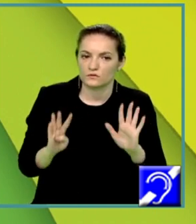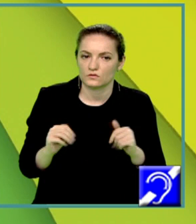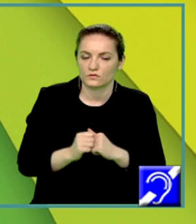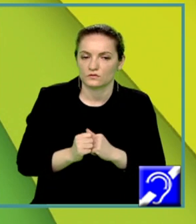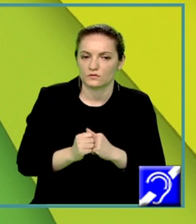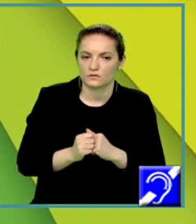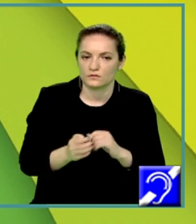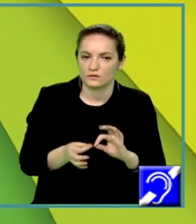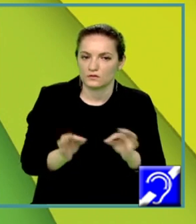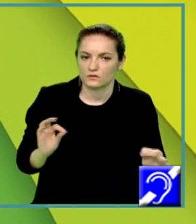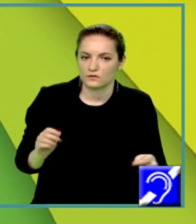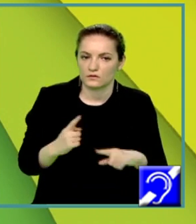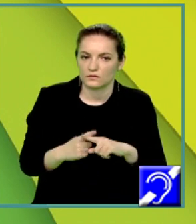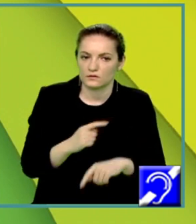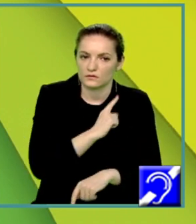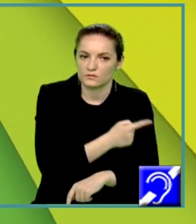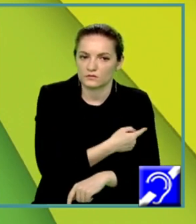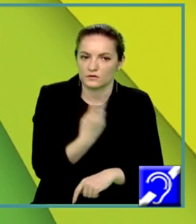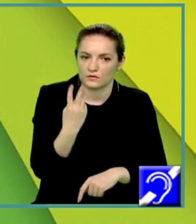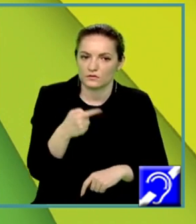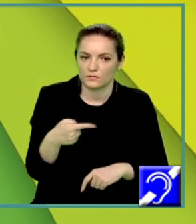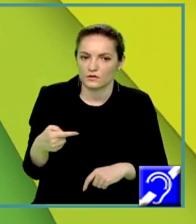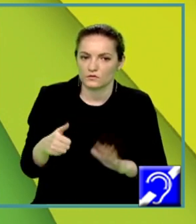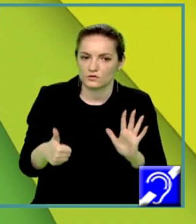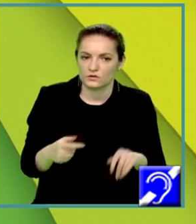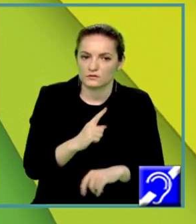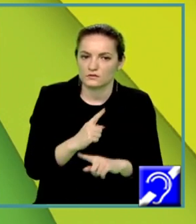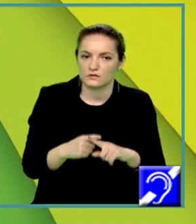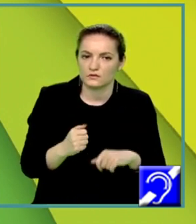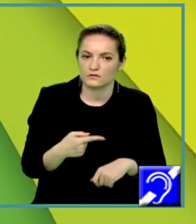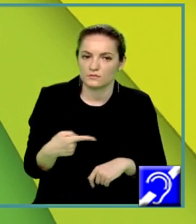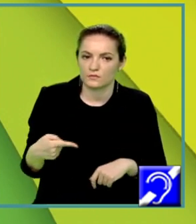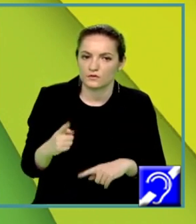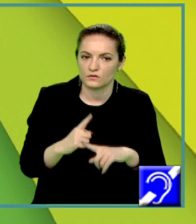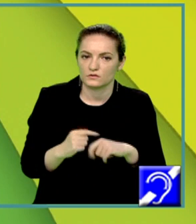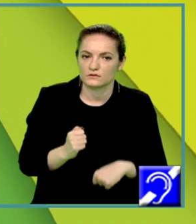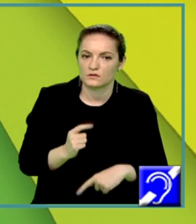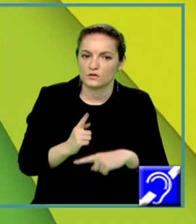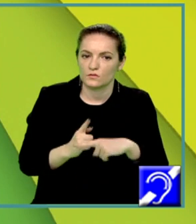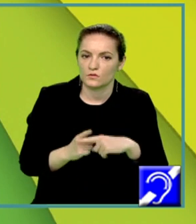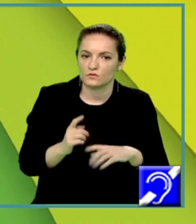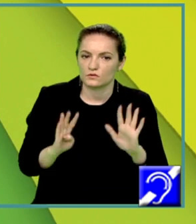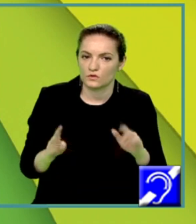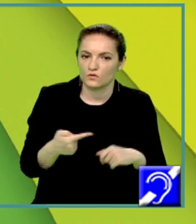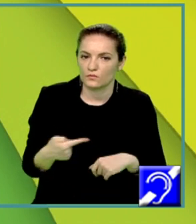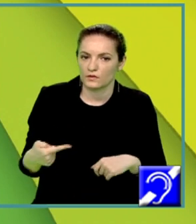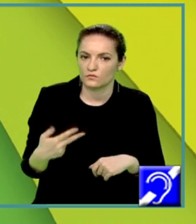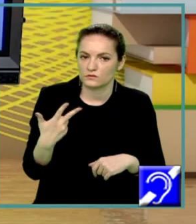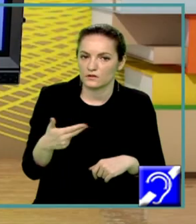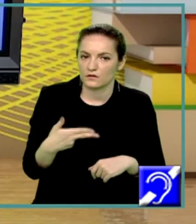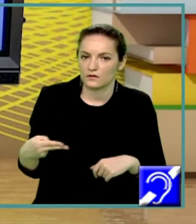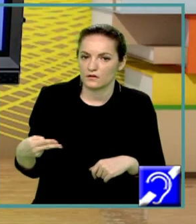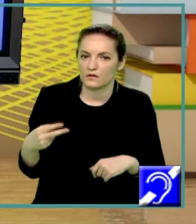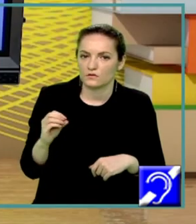ecuația mea devine x pătrat minus 6x minus x plus 9 minus 3 este egal cu 0.